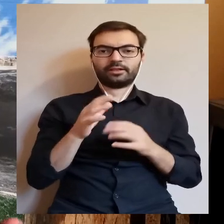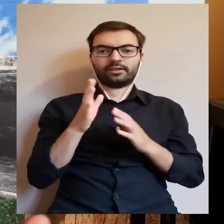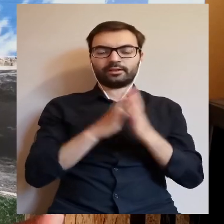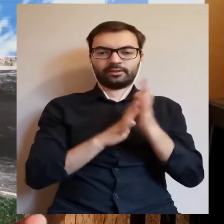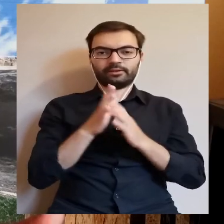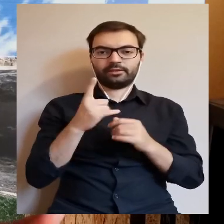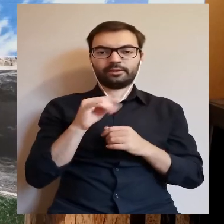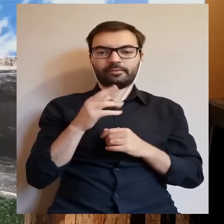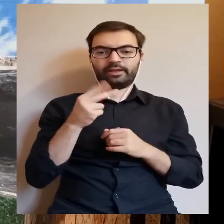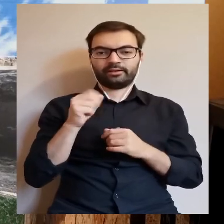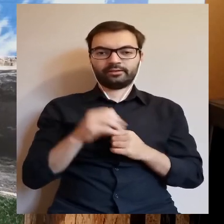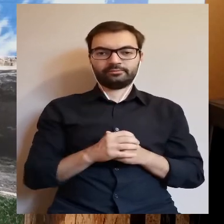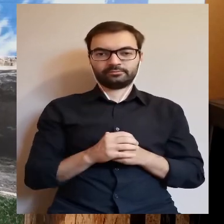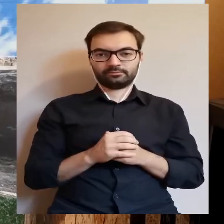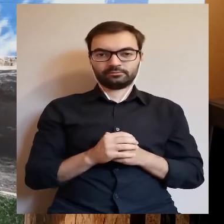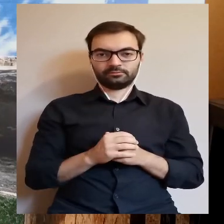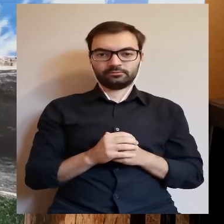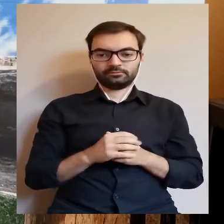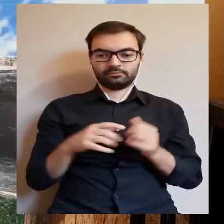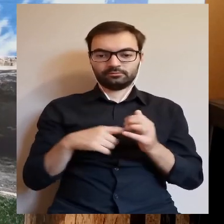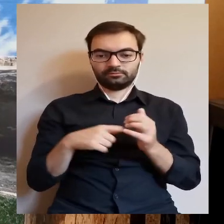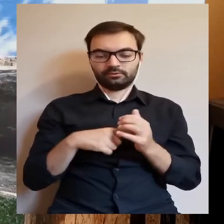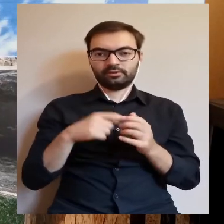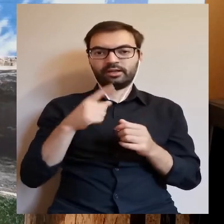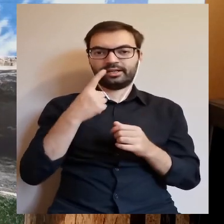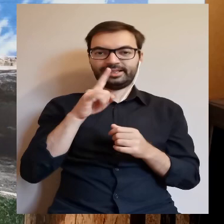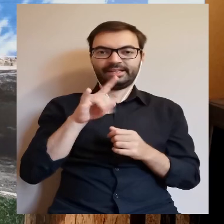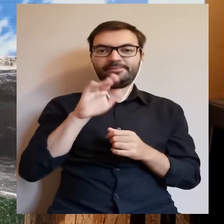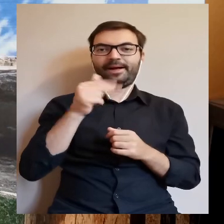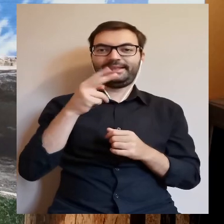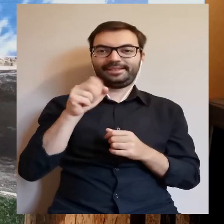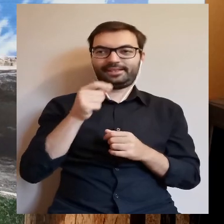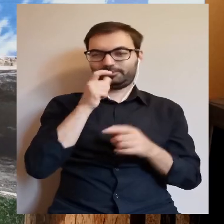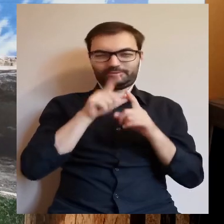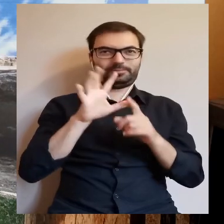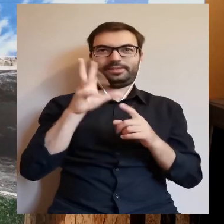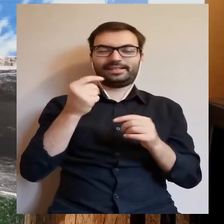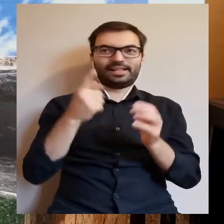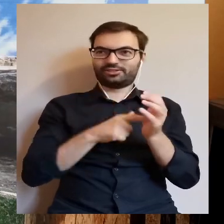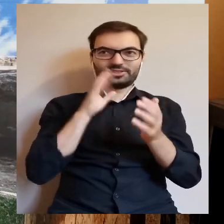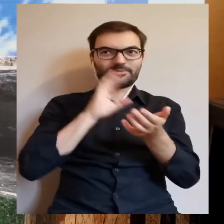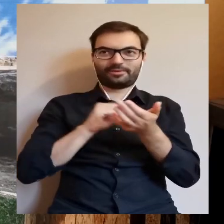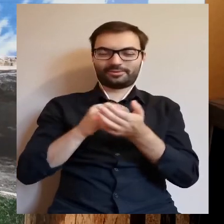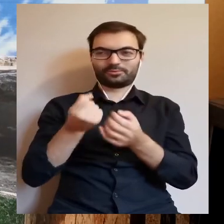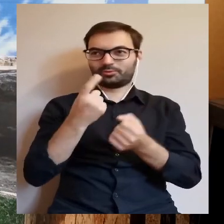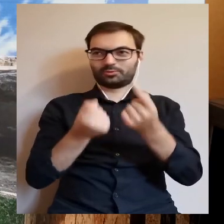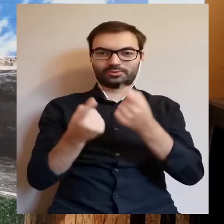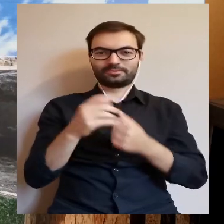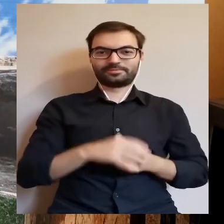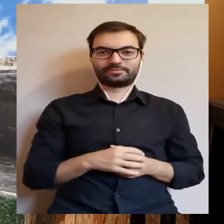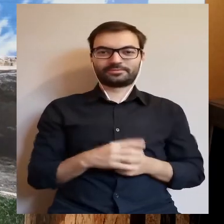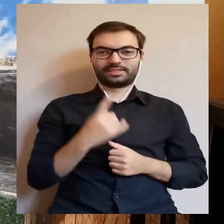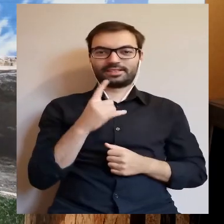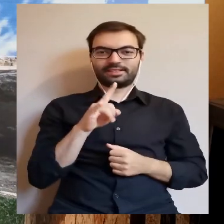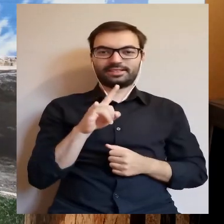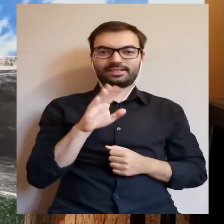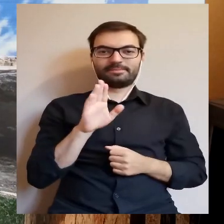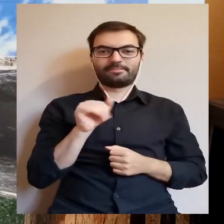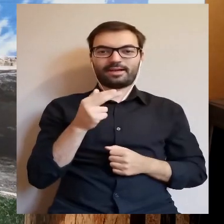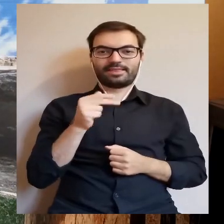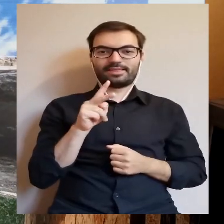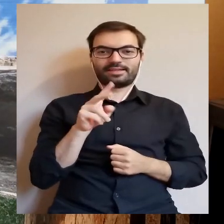Jak Państwo słyszą, ta Dybanka pojawia się, to piękne słowo przecież jest. Tak ładnie